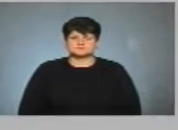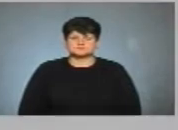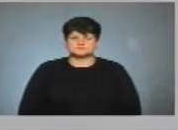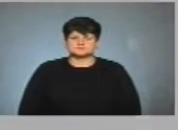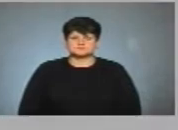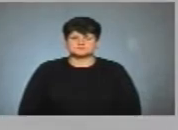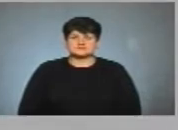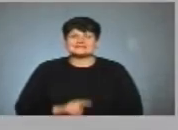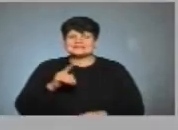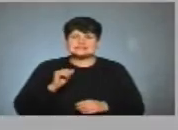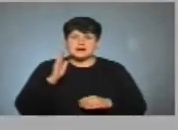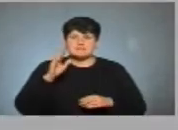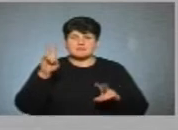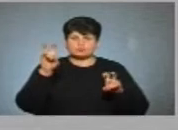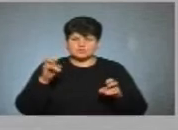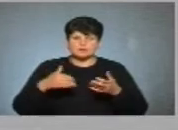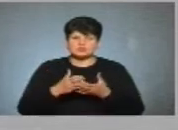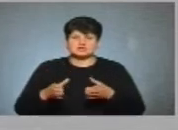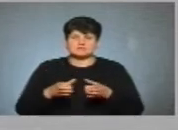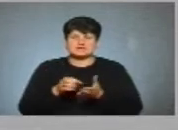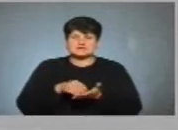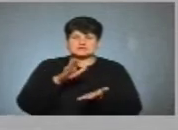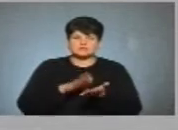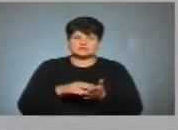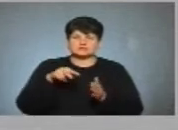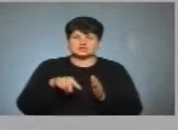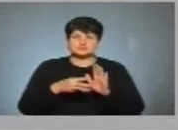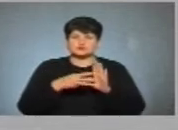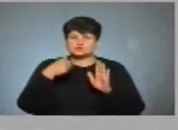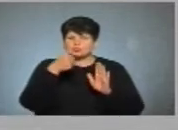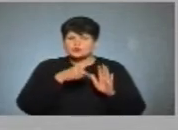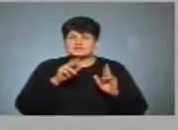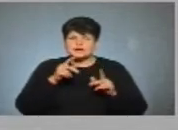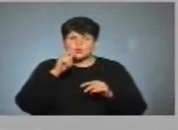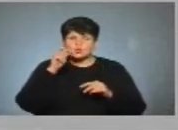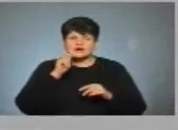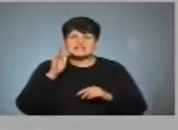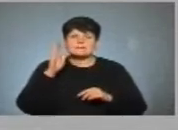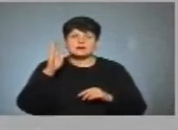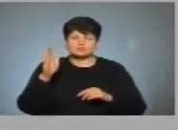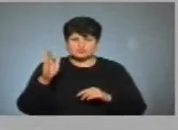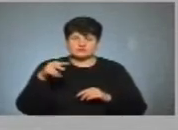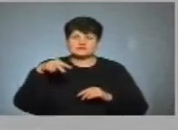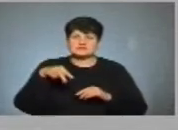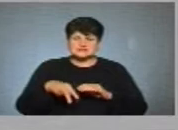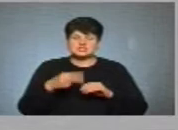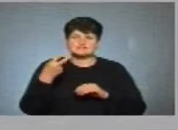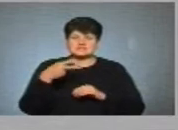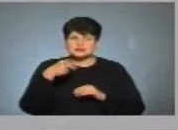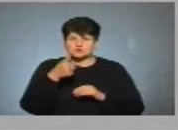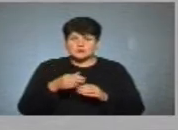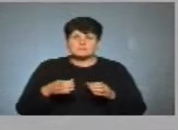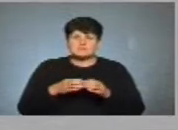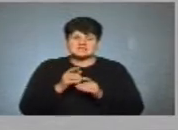«За майбутнє» політична партія зареєстрована у 2008 році як «Україна майбутнього». У 2020-му